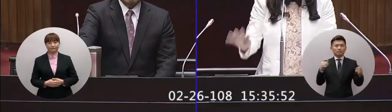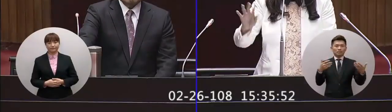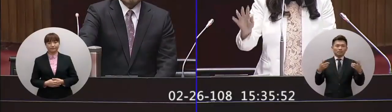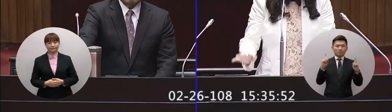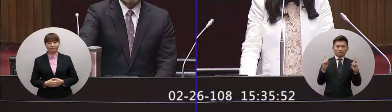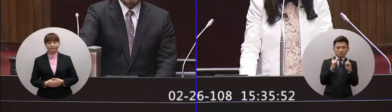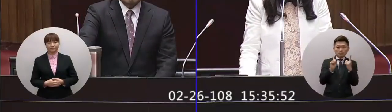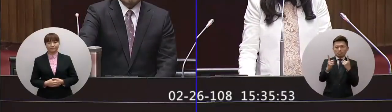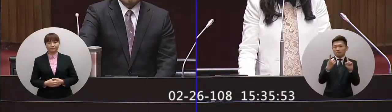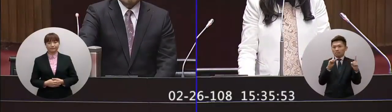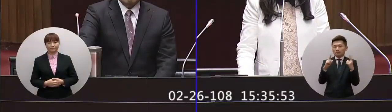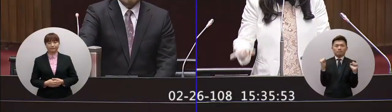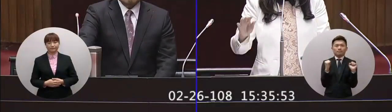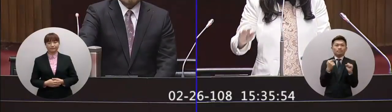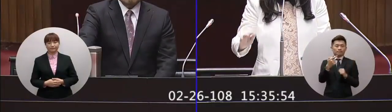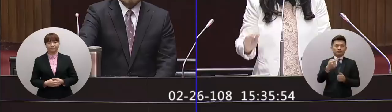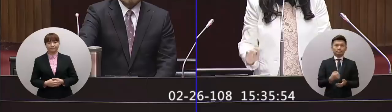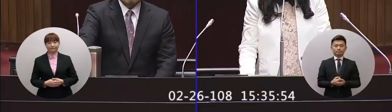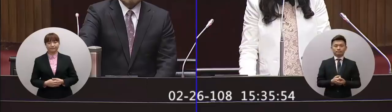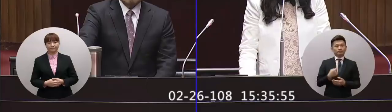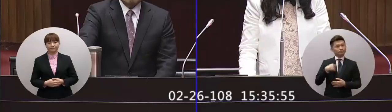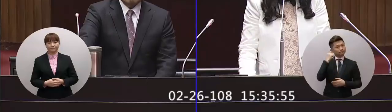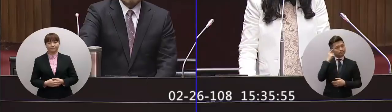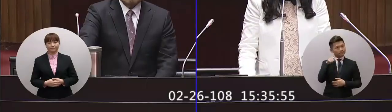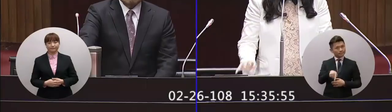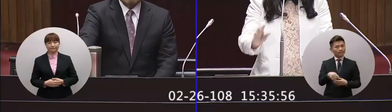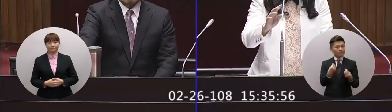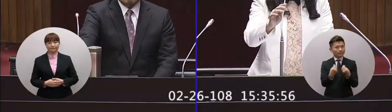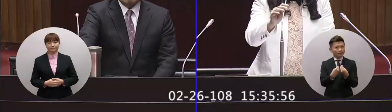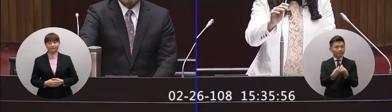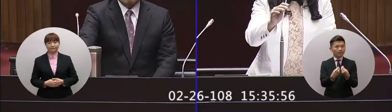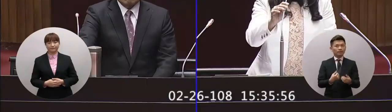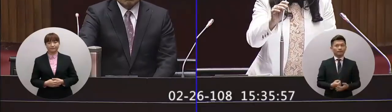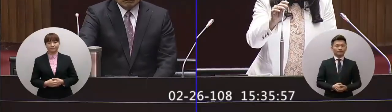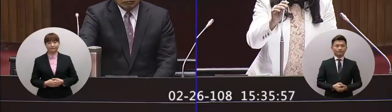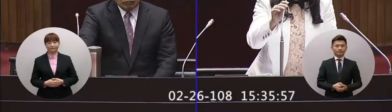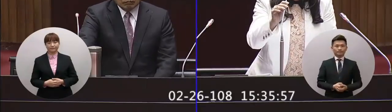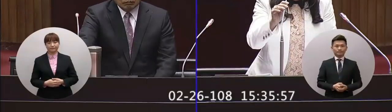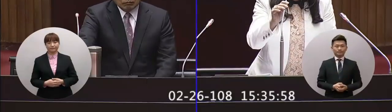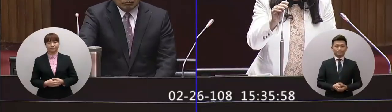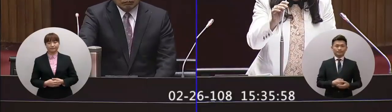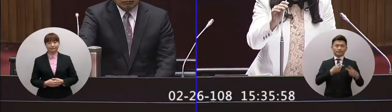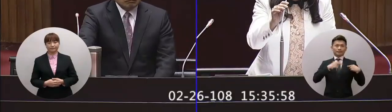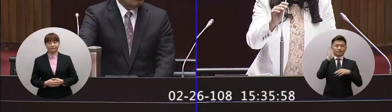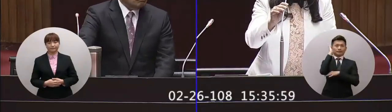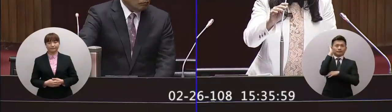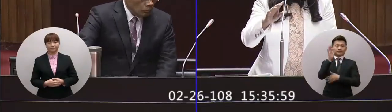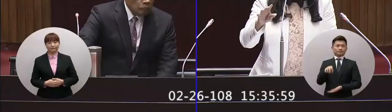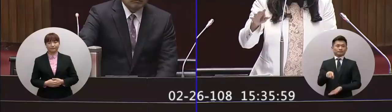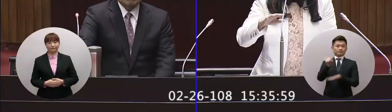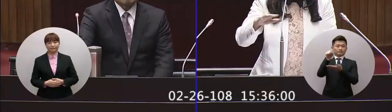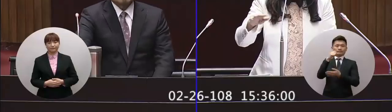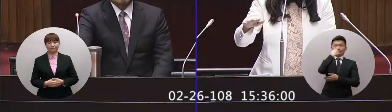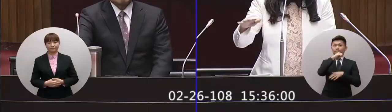冰凍兩岸的關係很冰凍我不知道說在這樣的情況之下這個一直蔡政府叫強調說